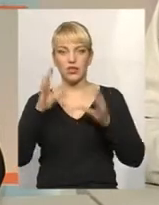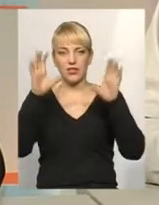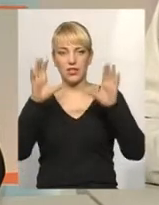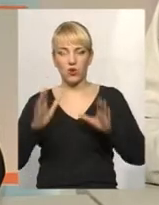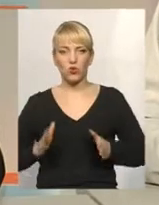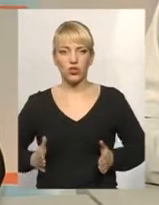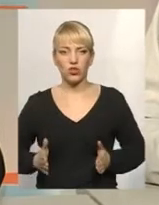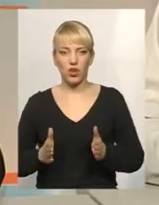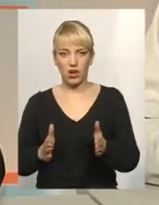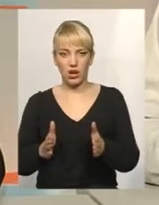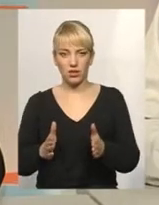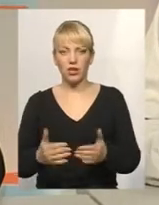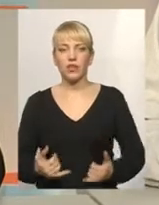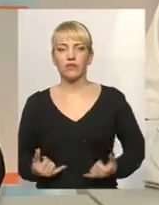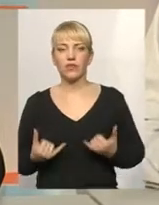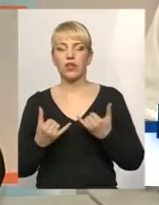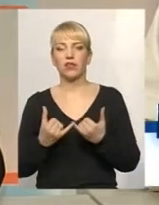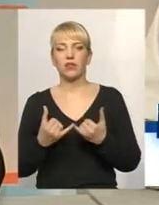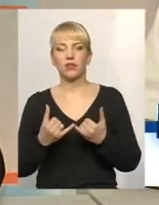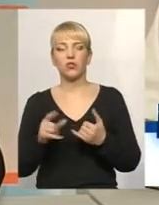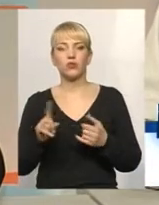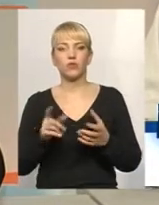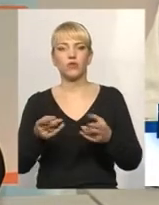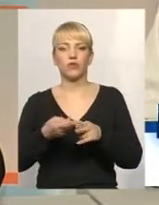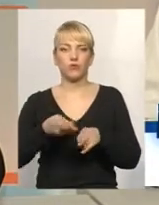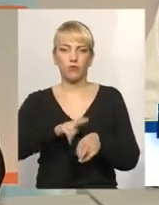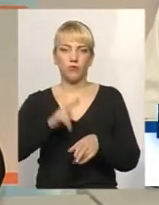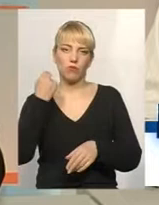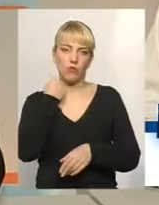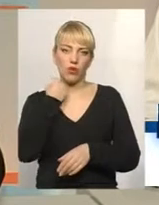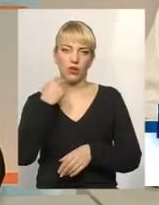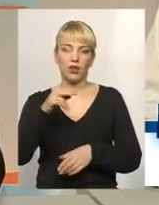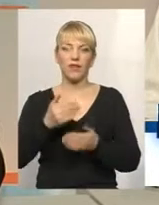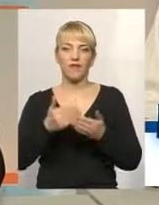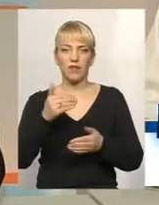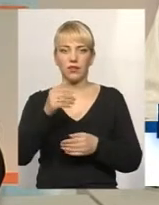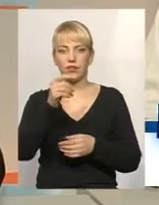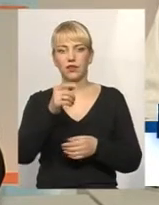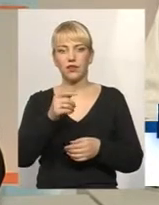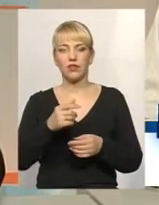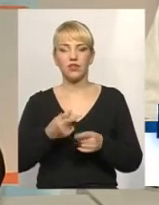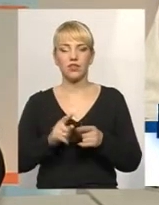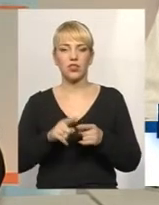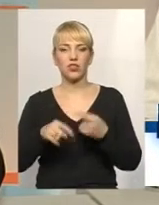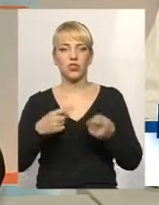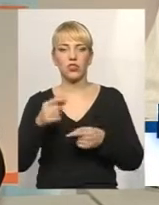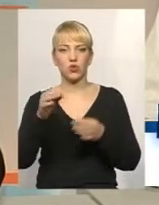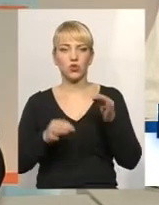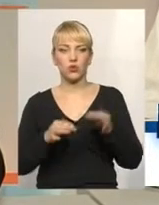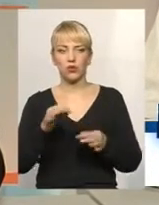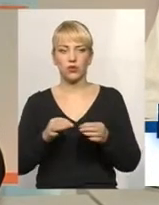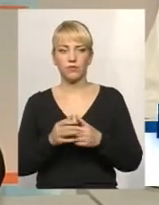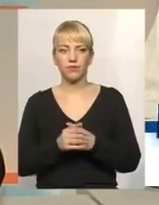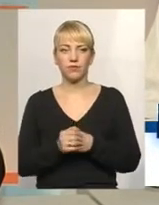отримати борги, отримати борги від боржників, це через суд. як зараз